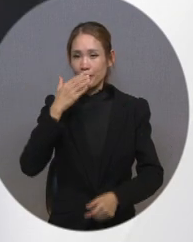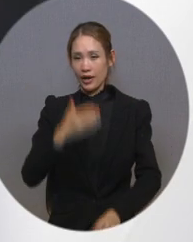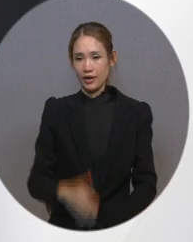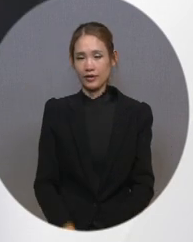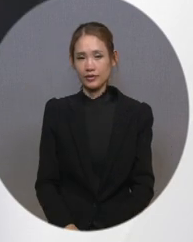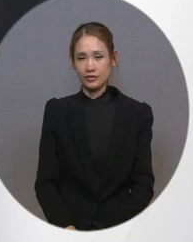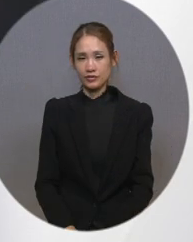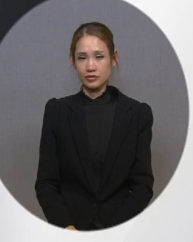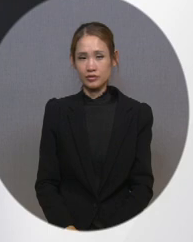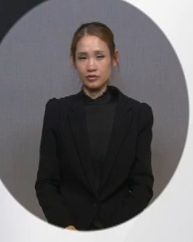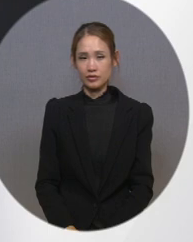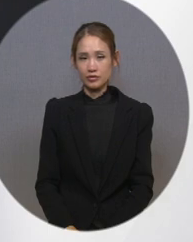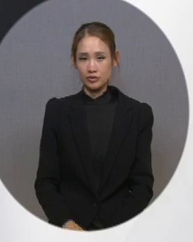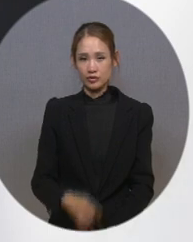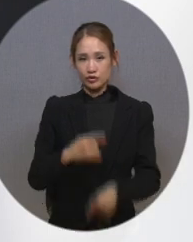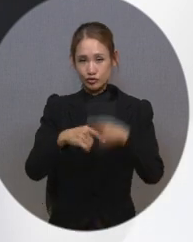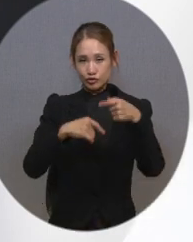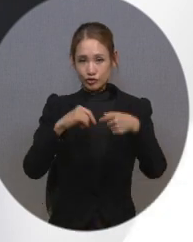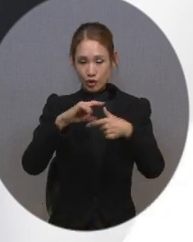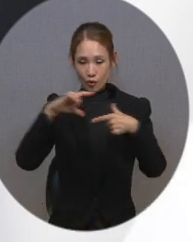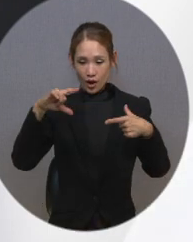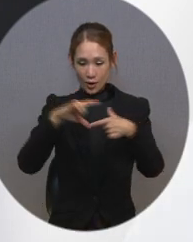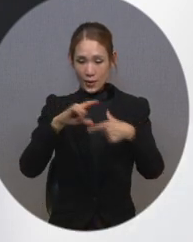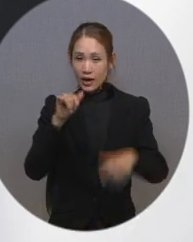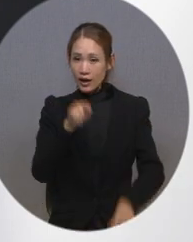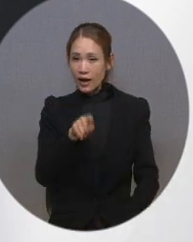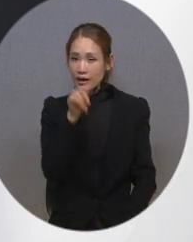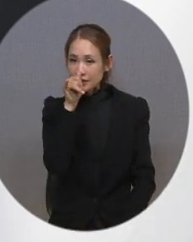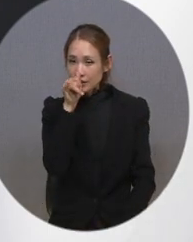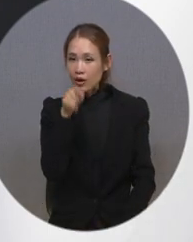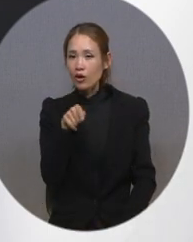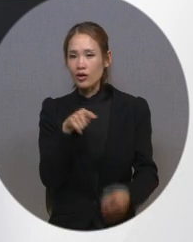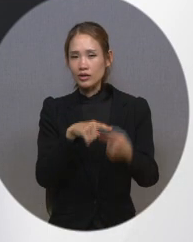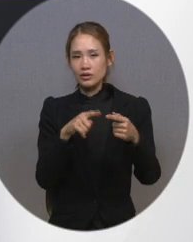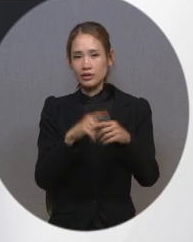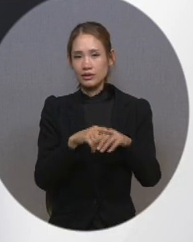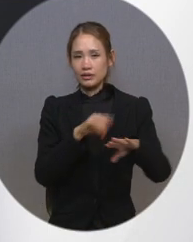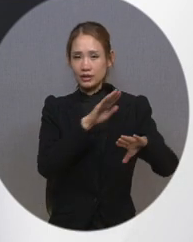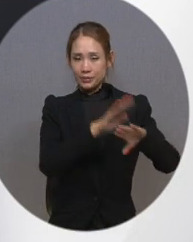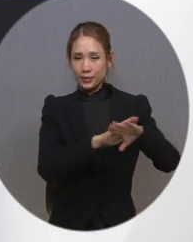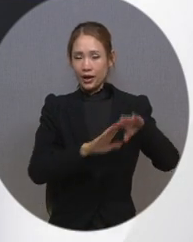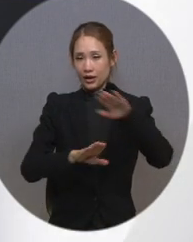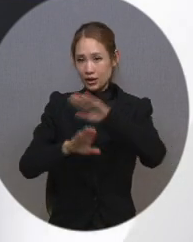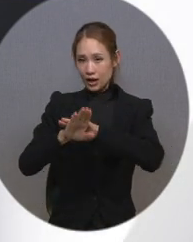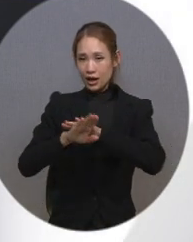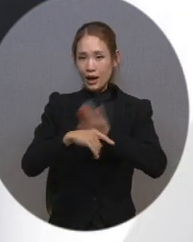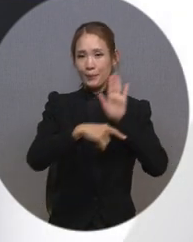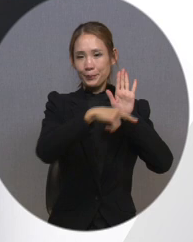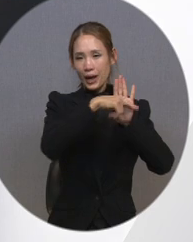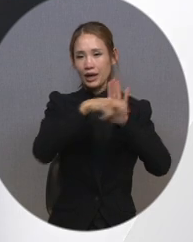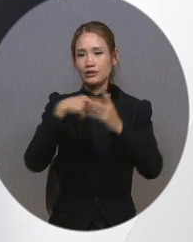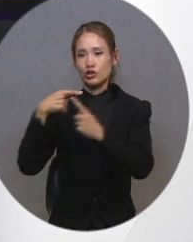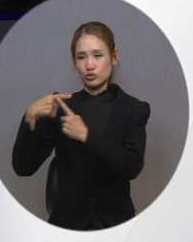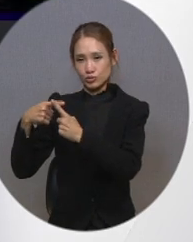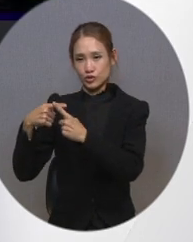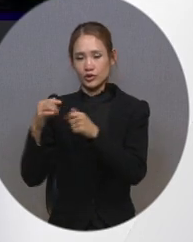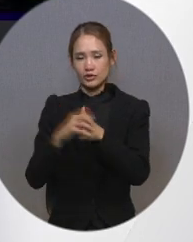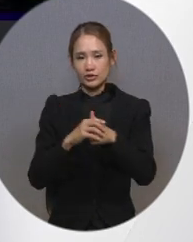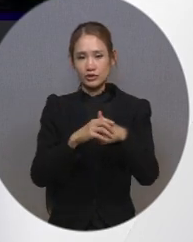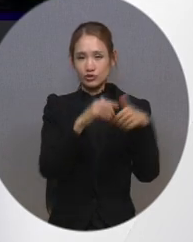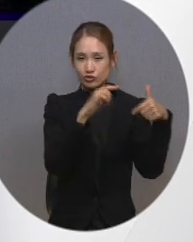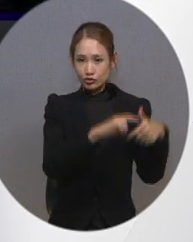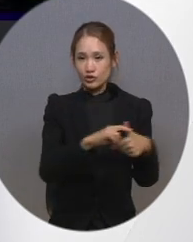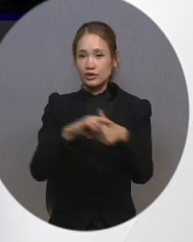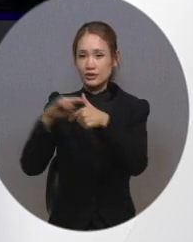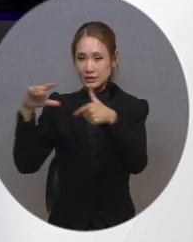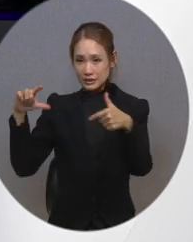또는 리모컨의 수어 확대 버튼을 누른 후 좌우에 위치한 마이너스, 플러스 버튼을 통해 수어 방송 크기를 조정할 수